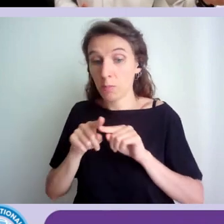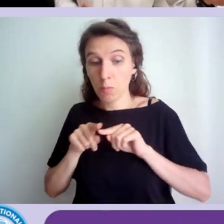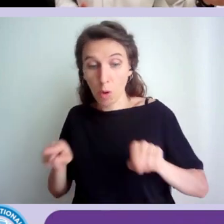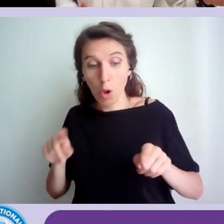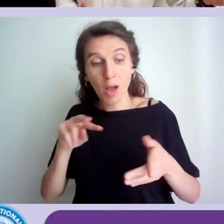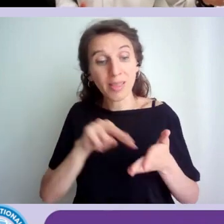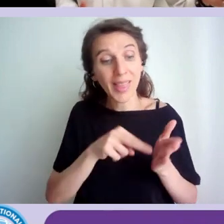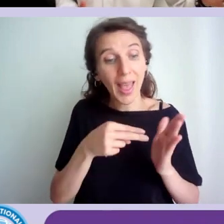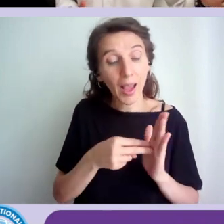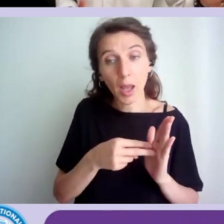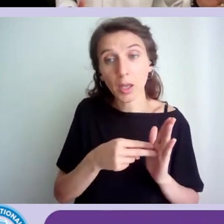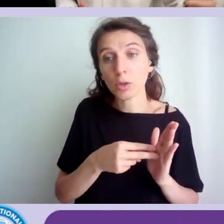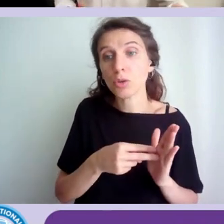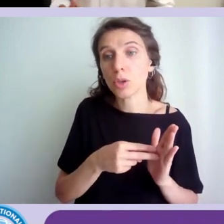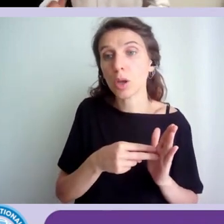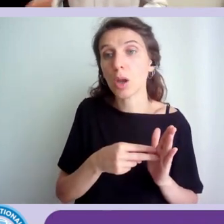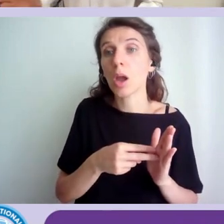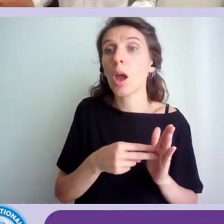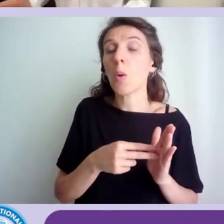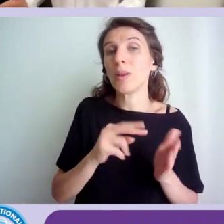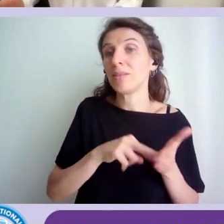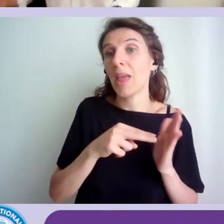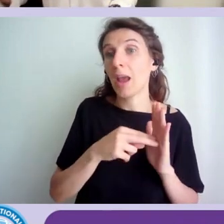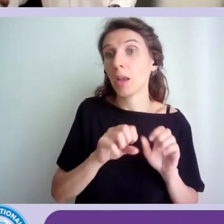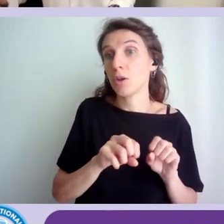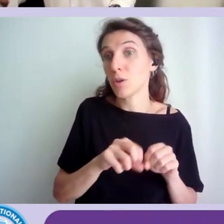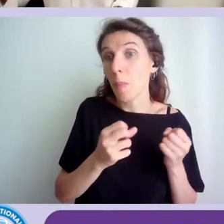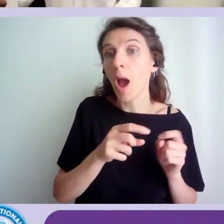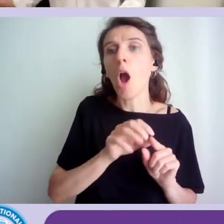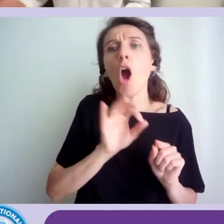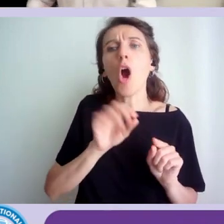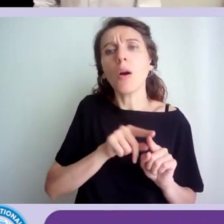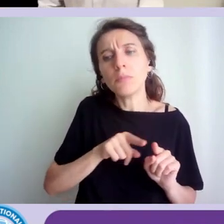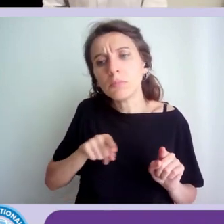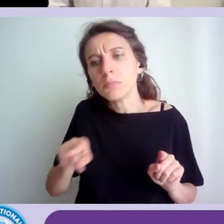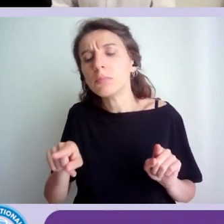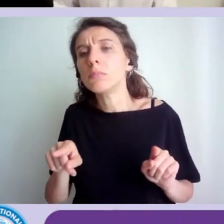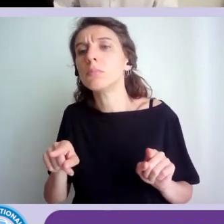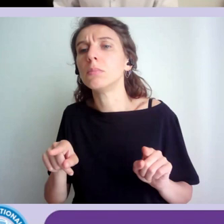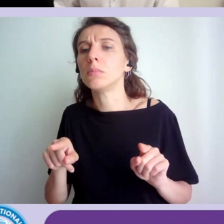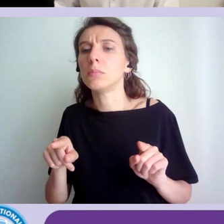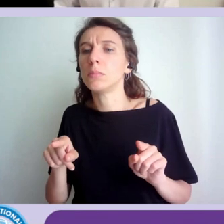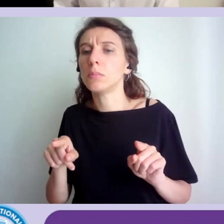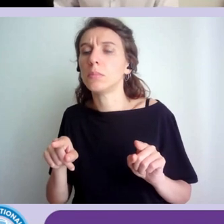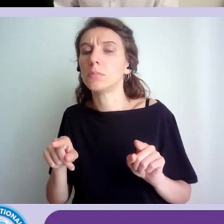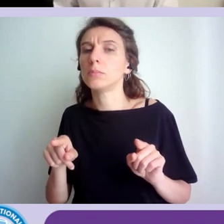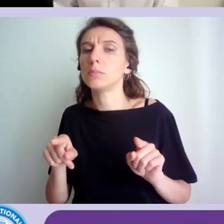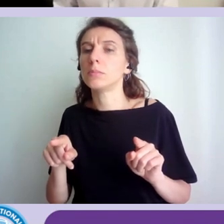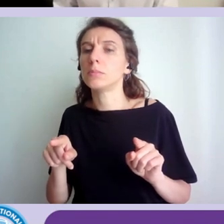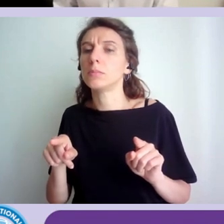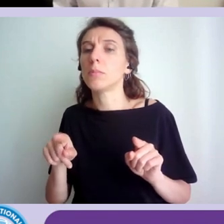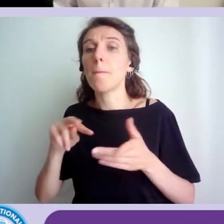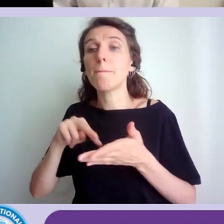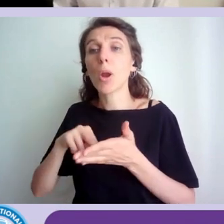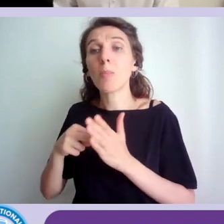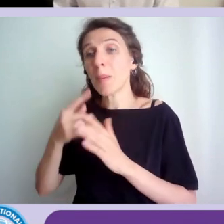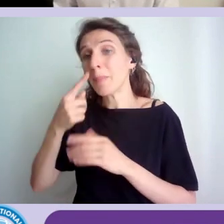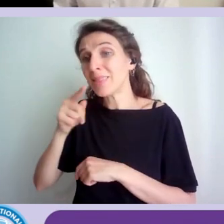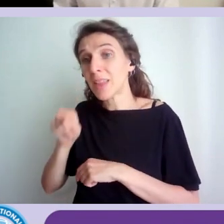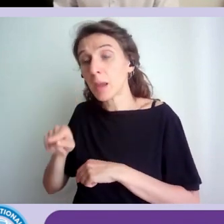conformità tecniche, quali questi sono dei problemi